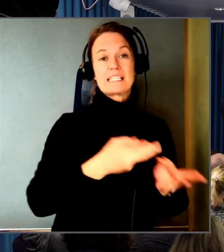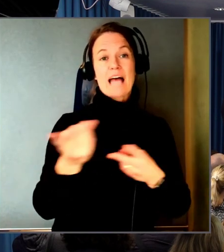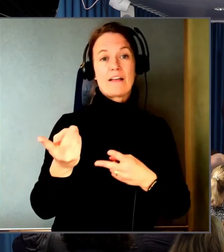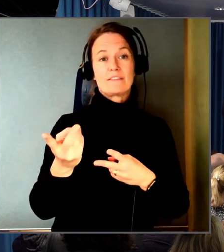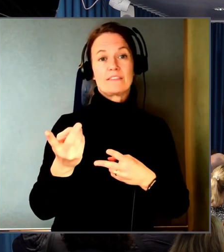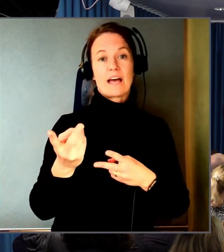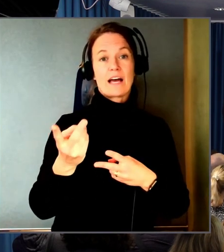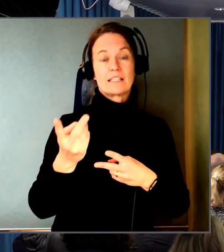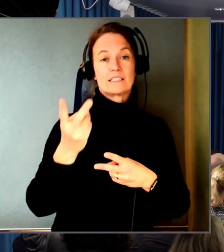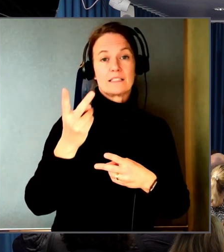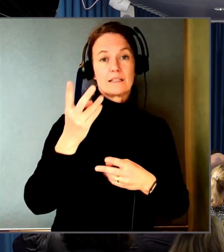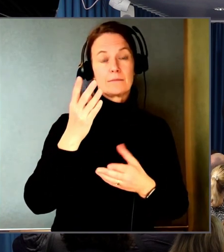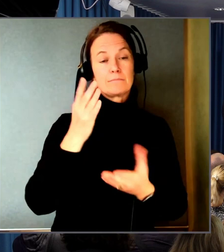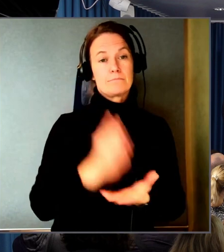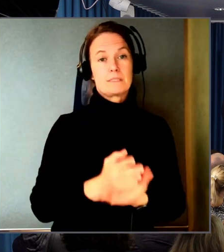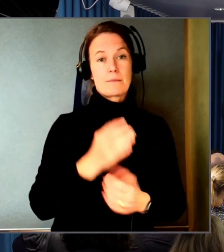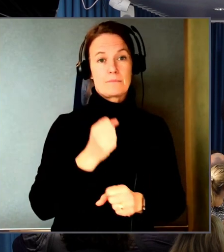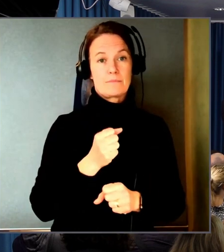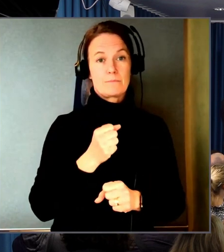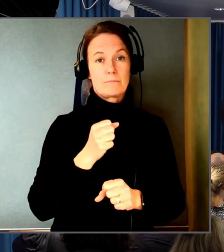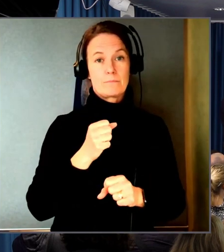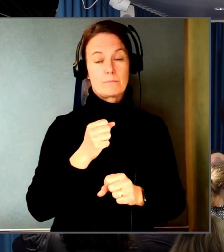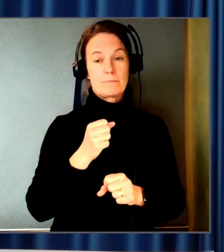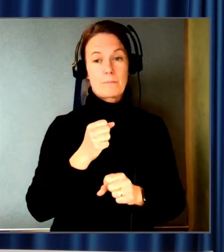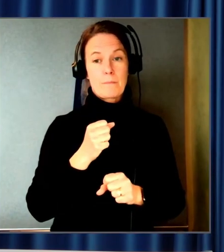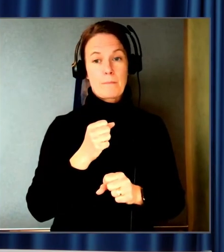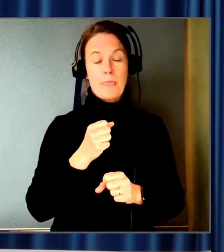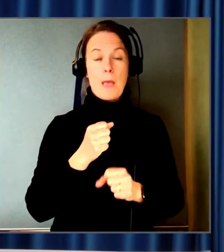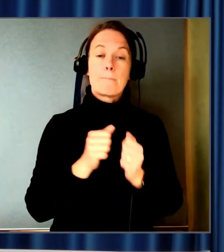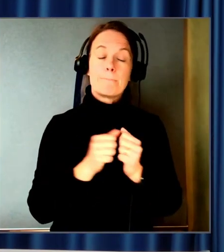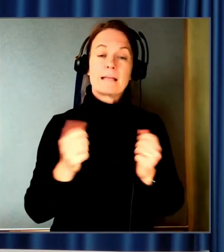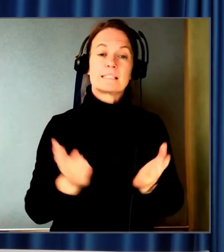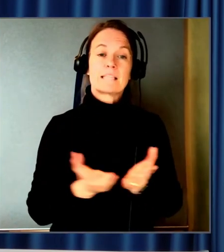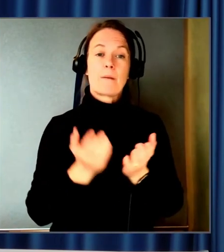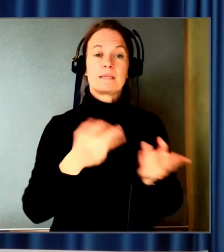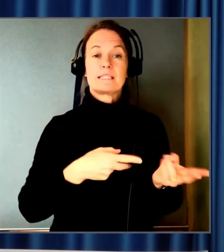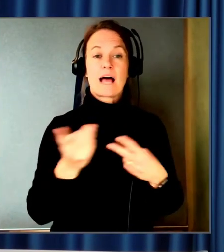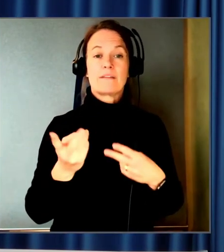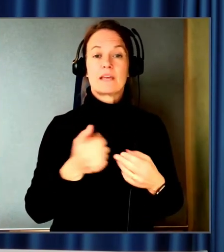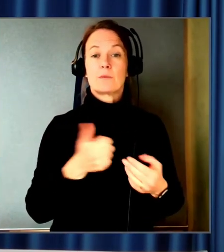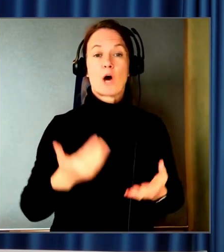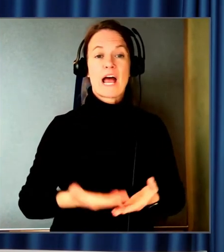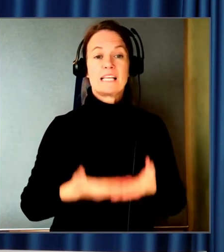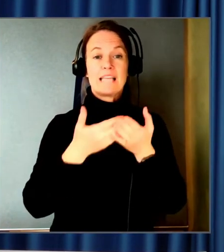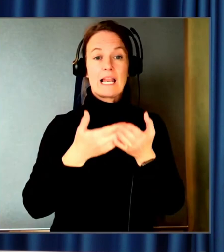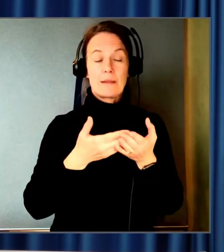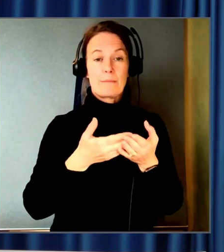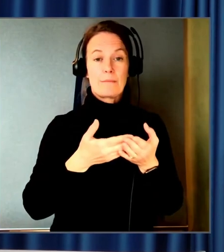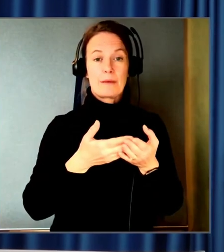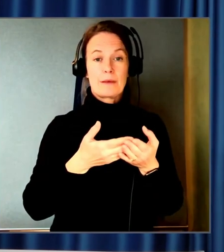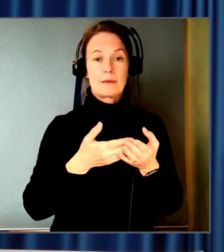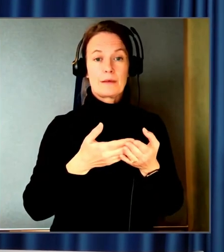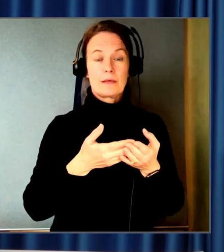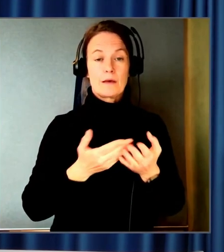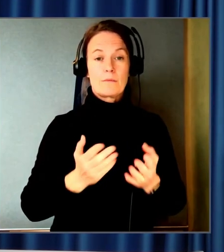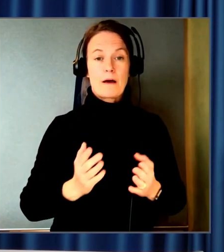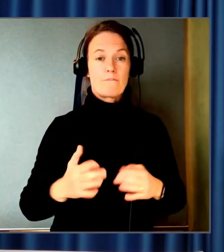standarderna ger ju ingenting annat än en hjälp. Och det ger en presumption för att man har levt